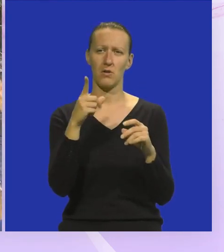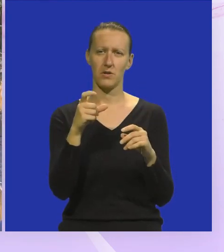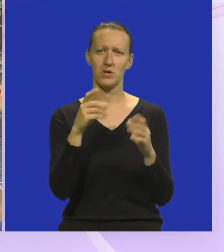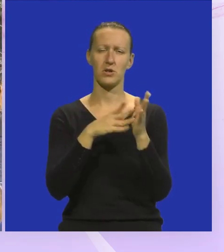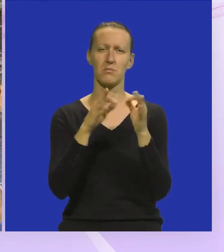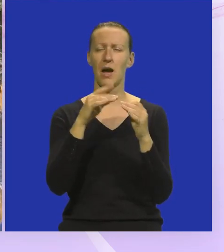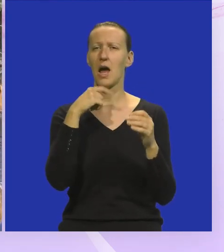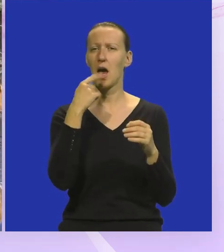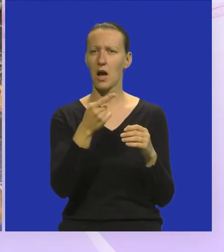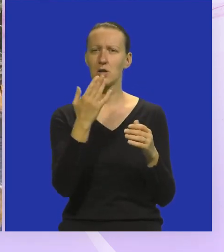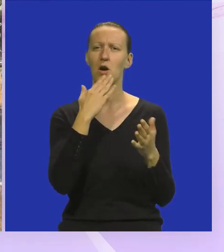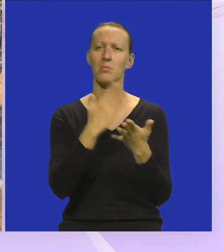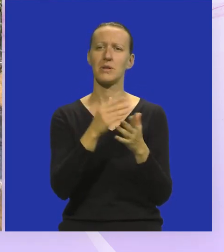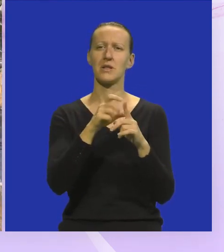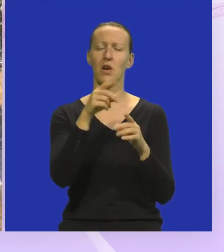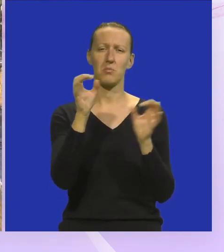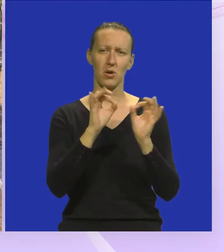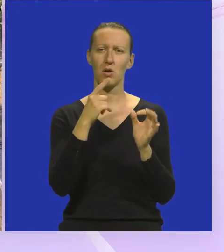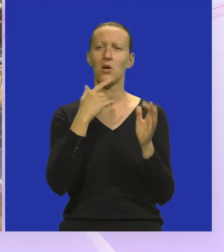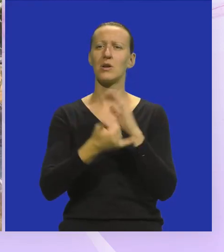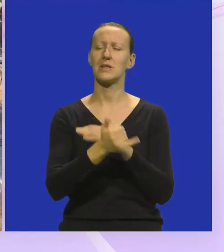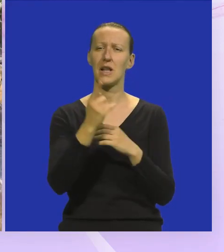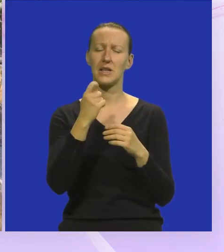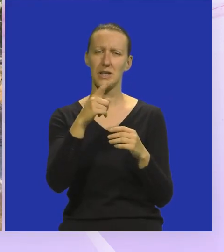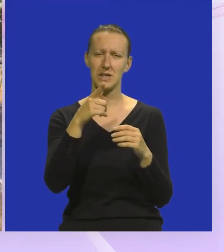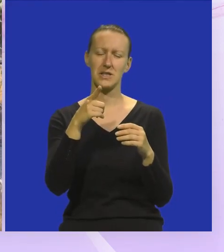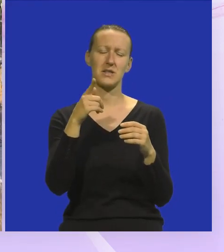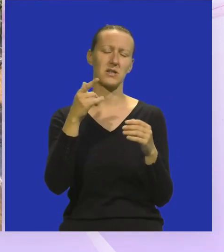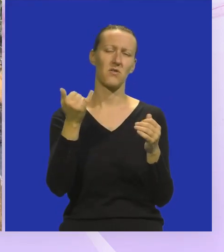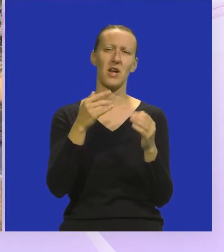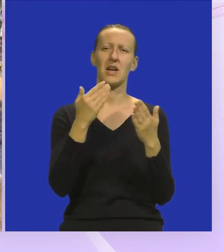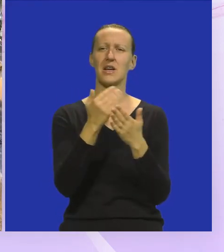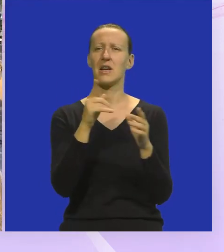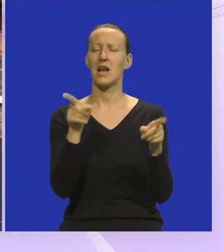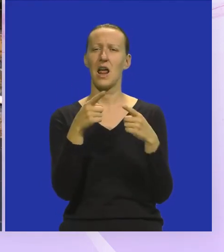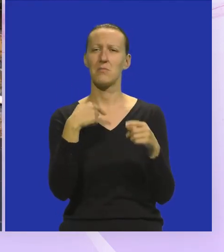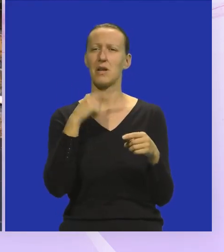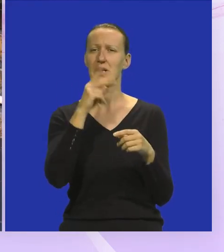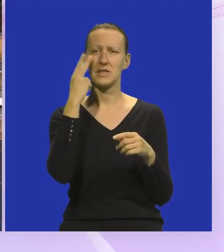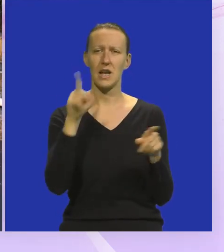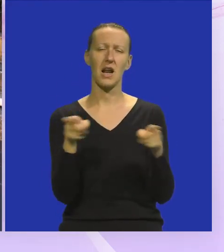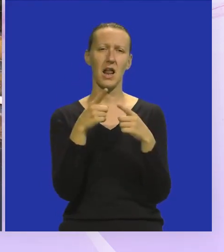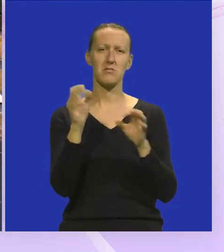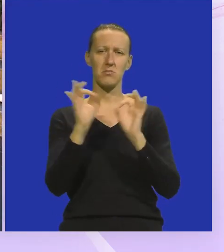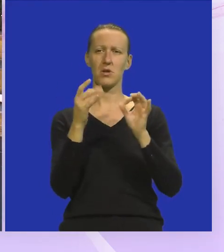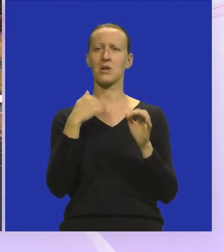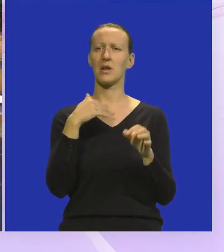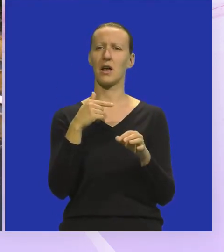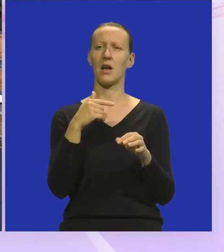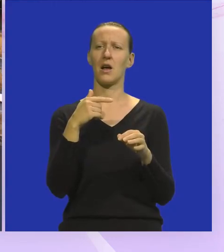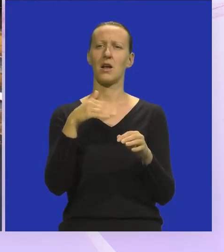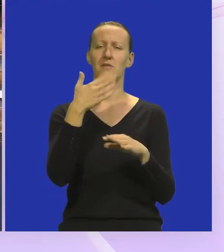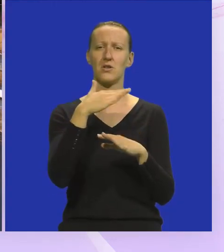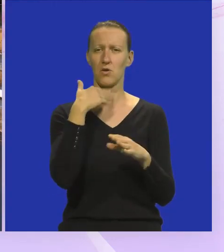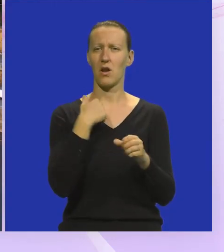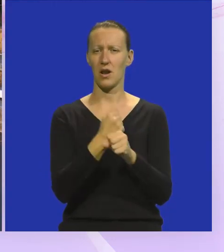Maja nam je rekla kako je biti dio projekta koji izlazi izom okvira standardne nastave Meni nije strano raditi na glazbenim projektima jer inače iz